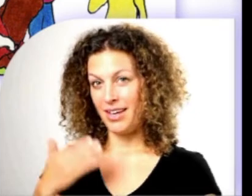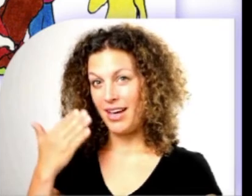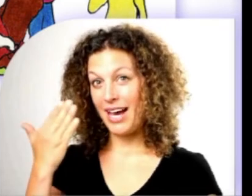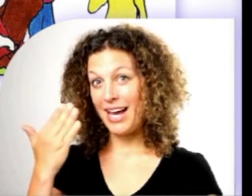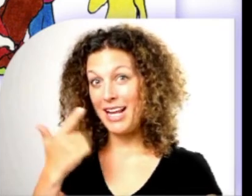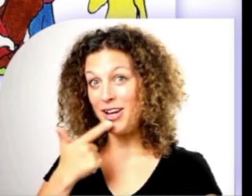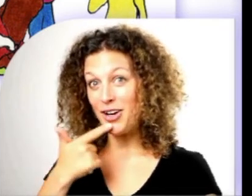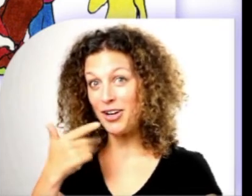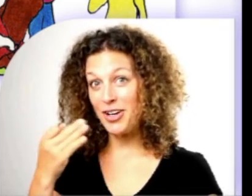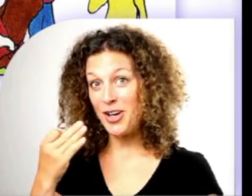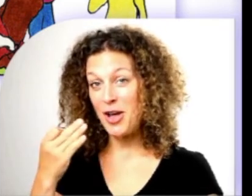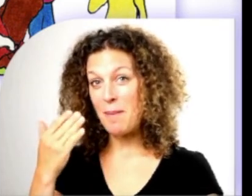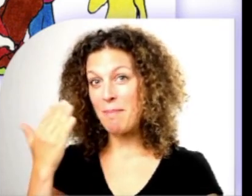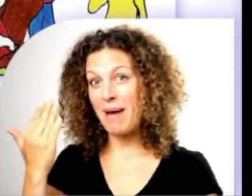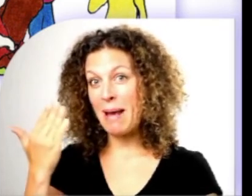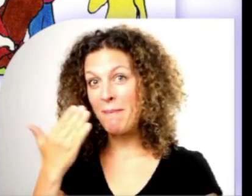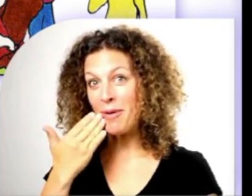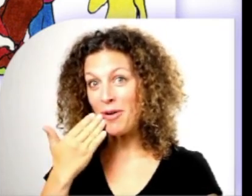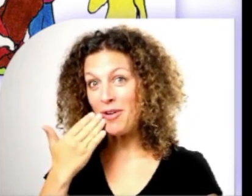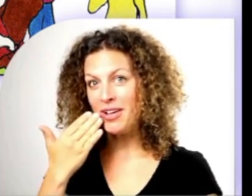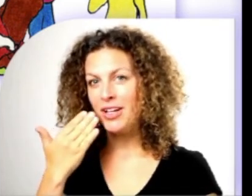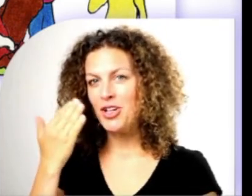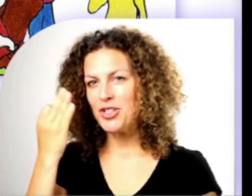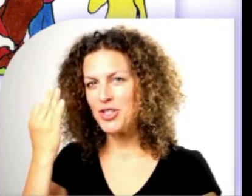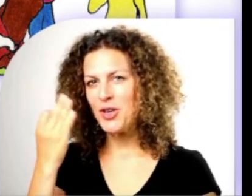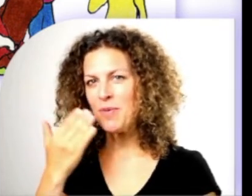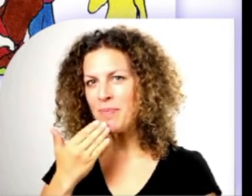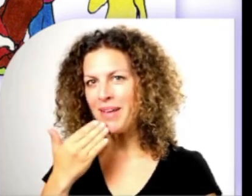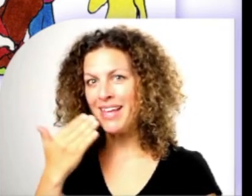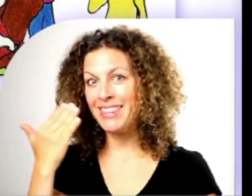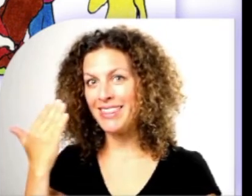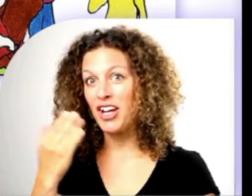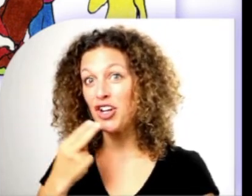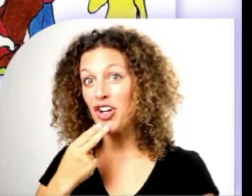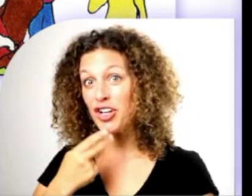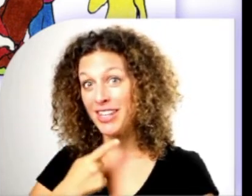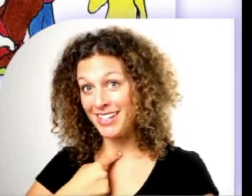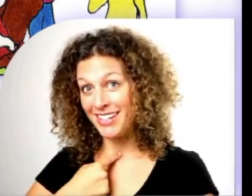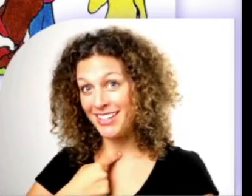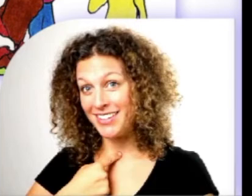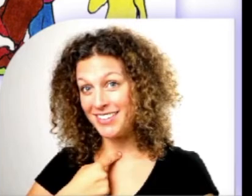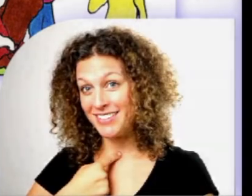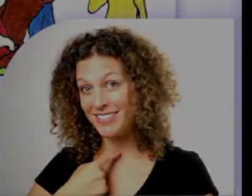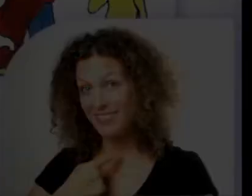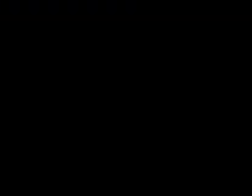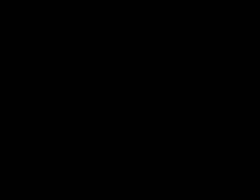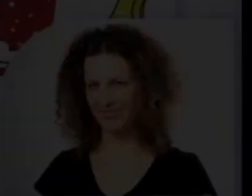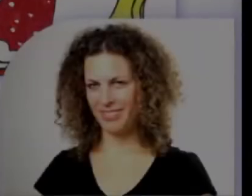Alors maman se met à coder.